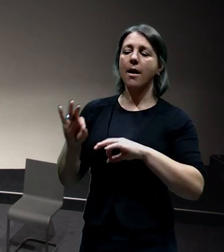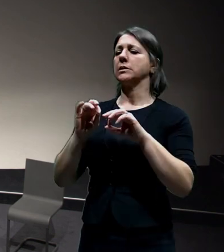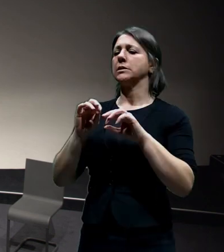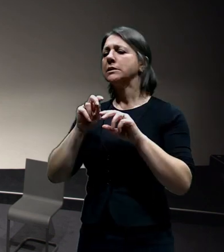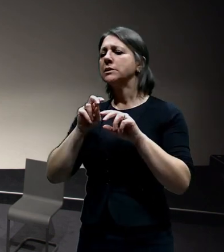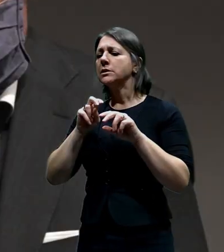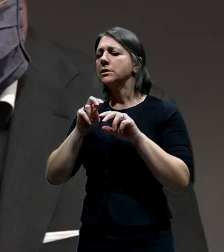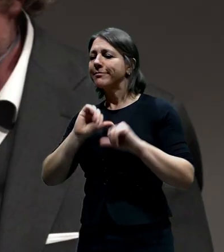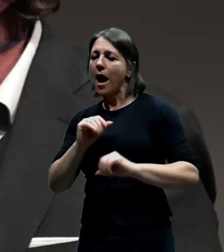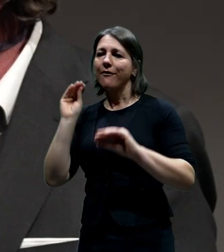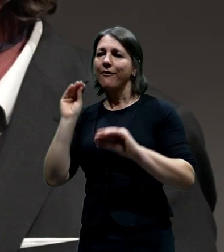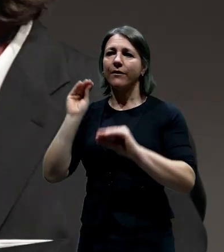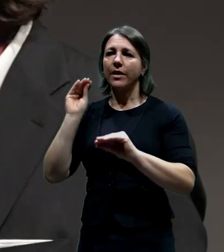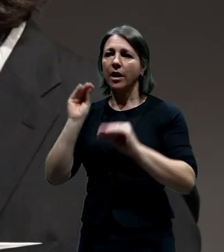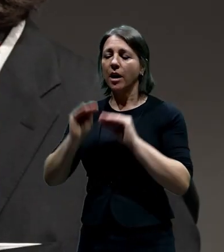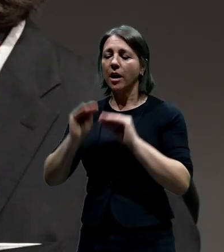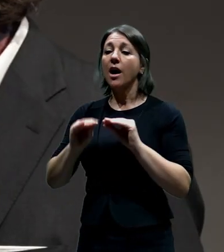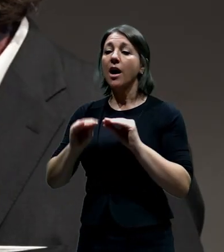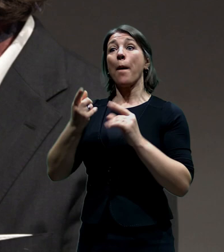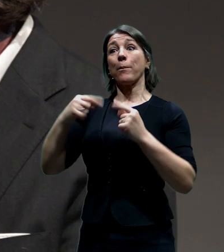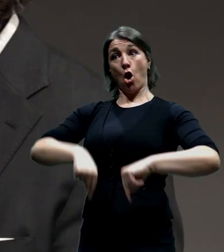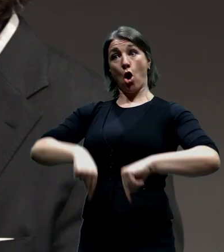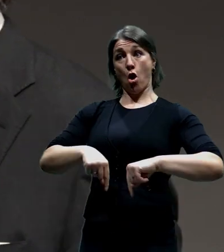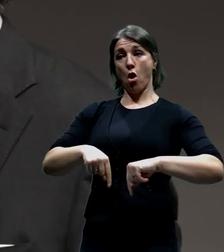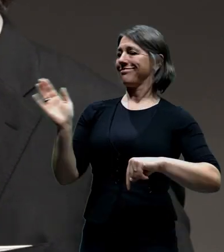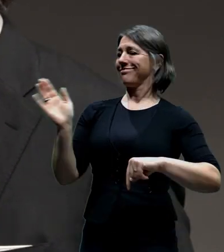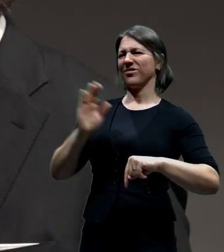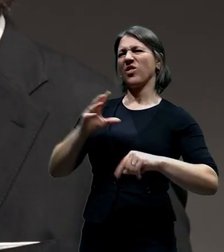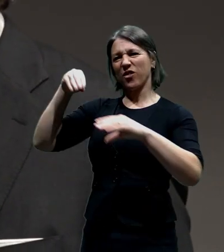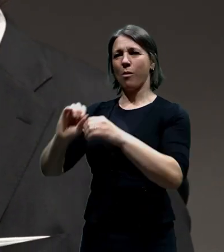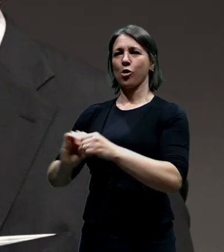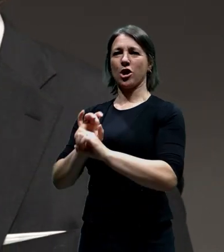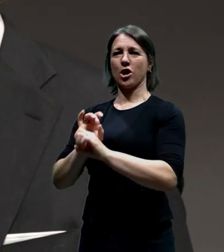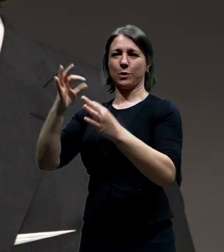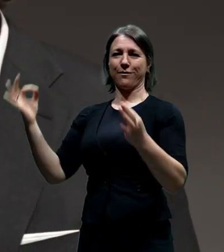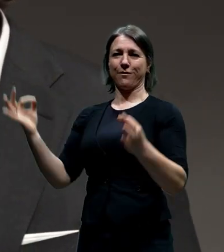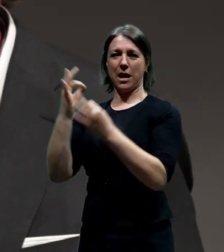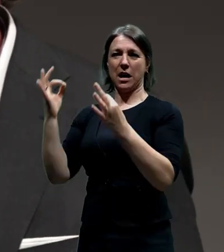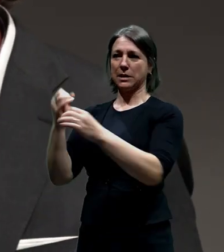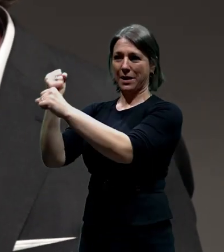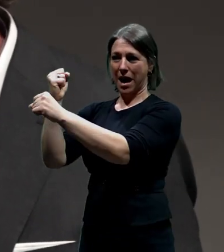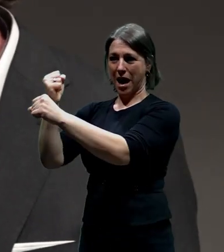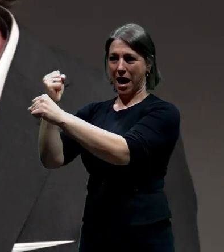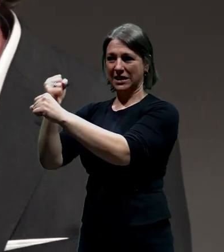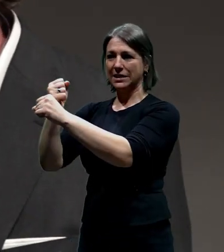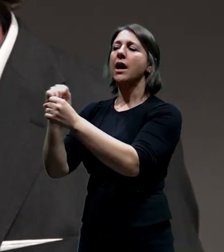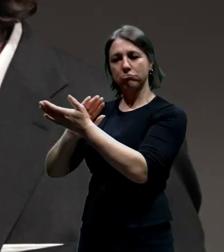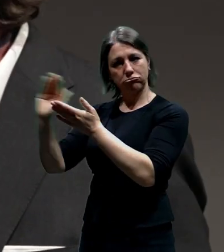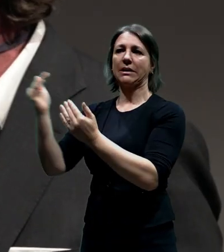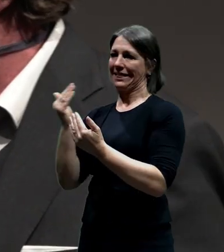spoji s Virem a my můžeme vlastně pracovat na